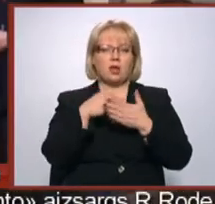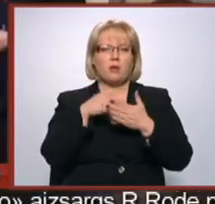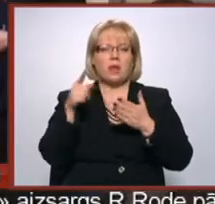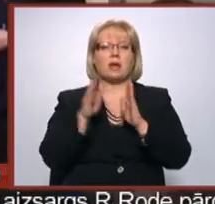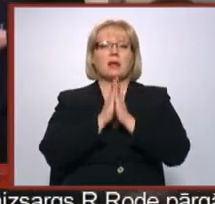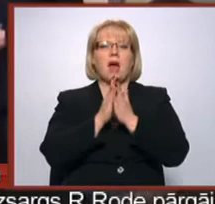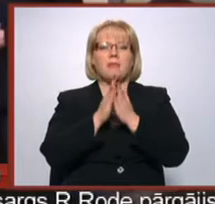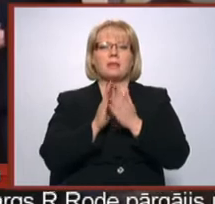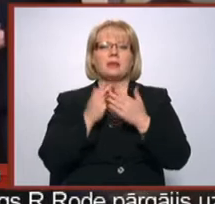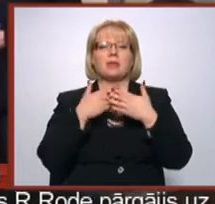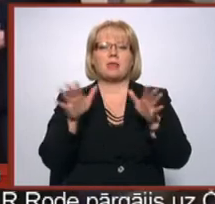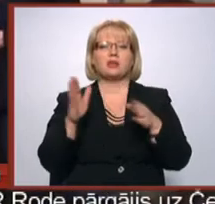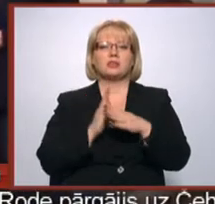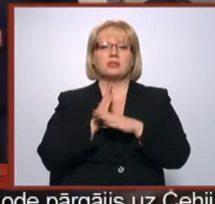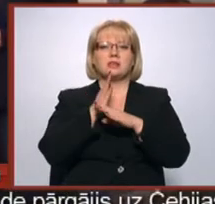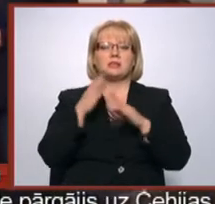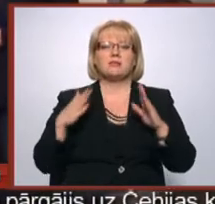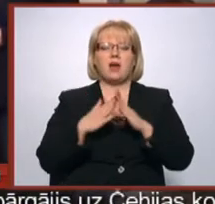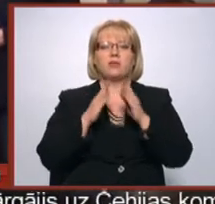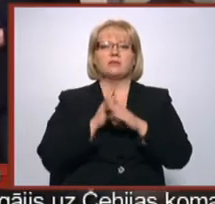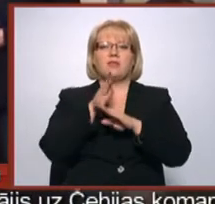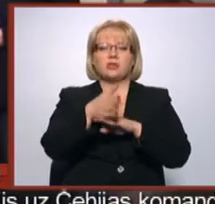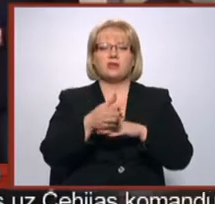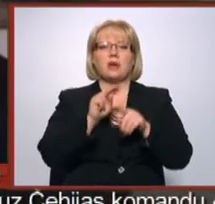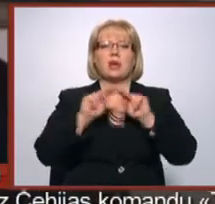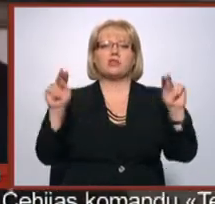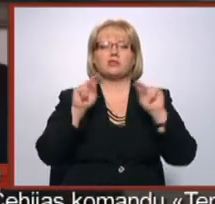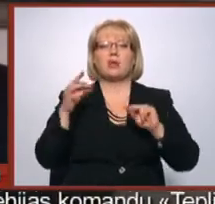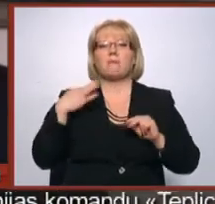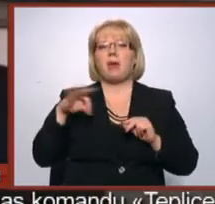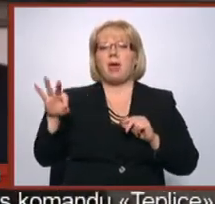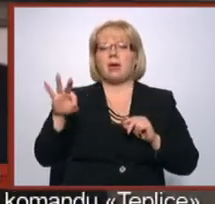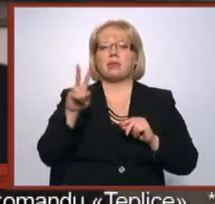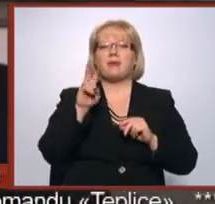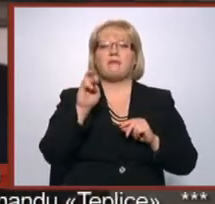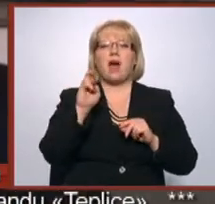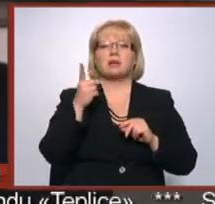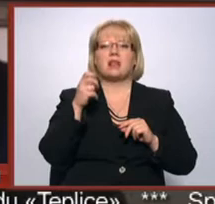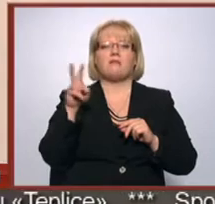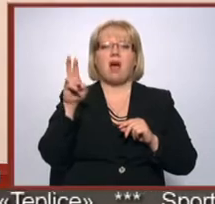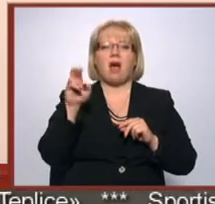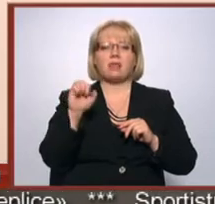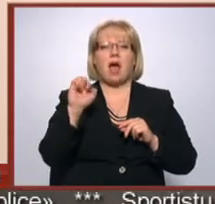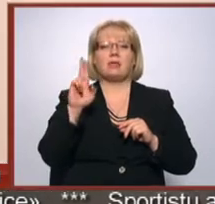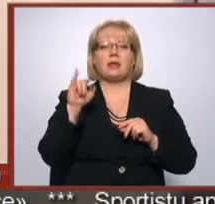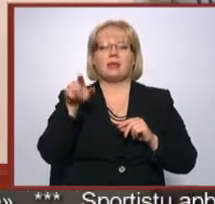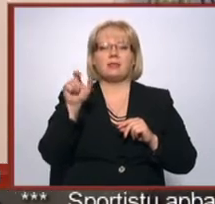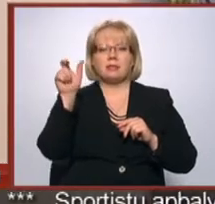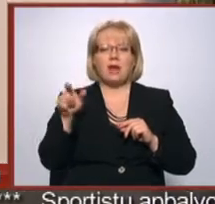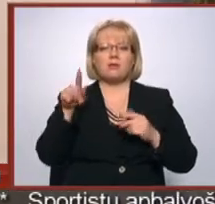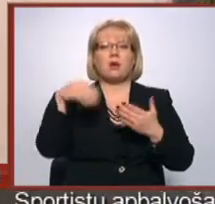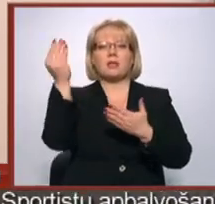svētkos viesojās arī mākslinieka brāļa, režisora Antona Varslavāna meita Anita Varslavāne, kura atminas retes epizodus no